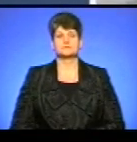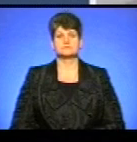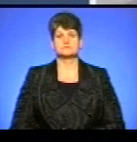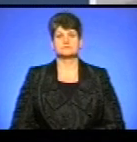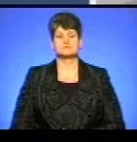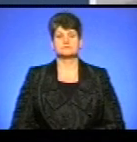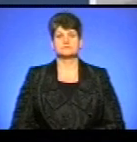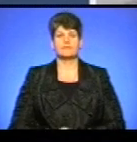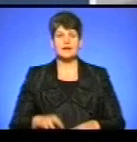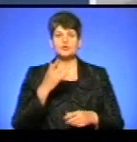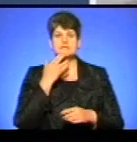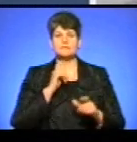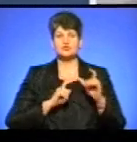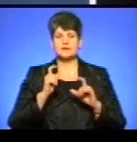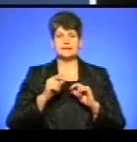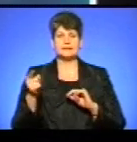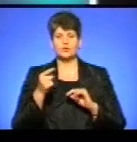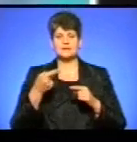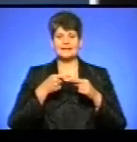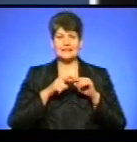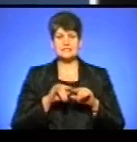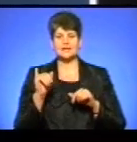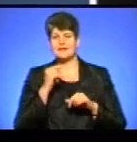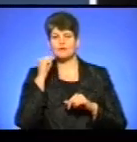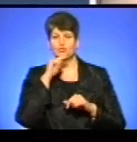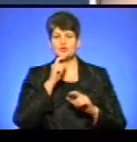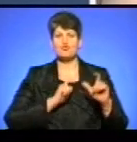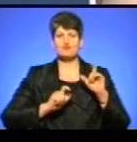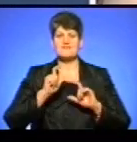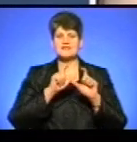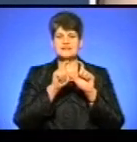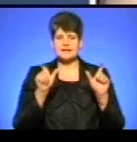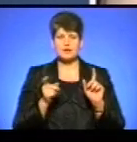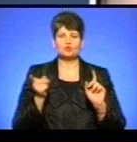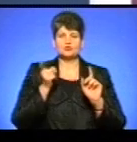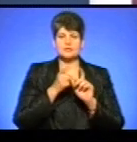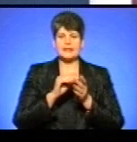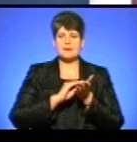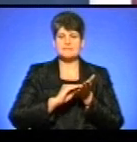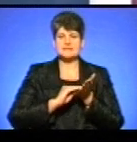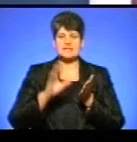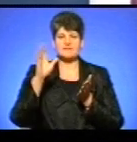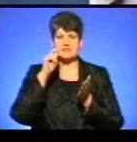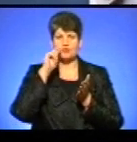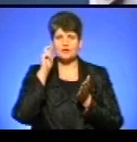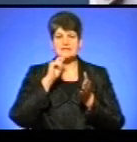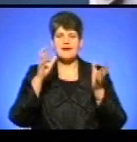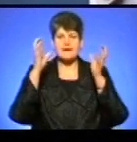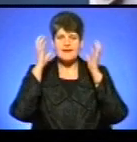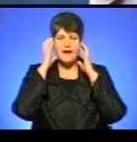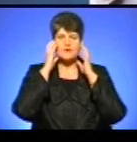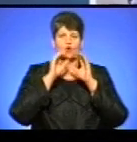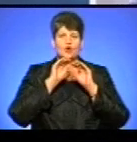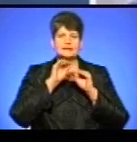Іноземні студенти тернопільських технічного та економічного університетів долучились до написання всеукраїнського радіодиктанту